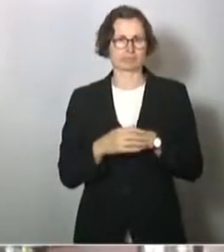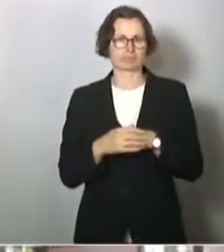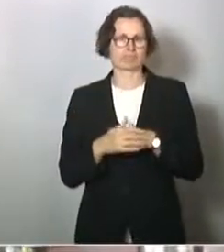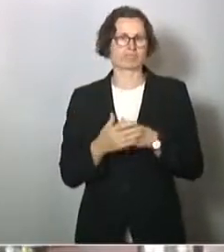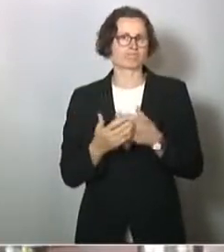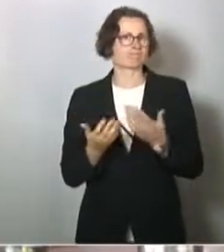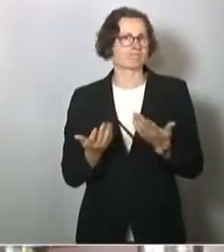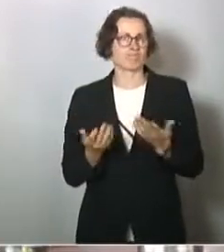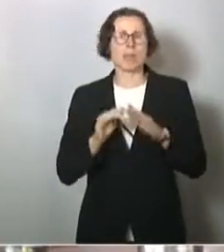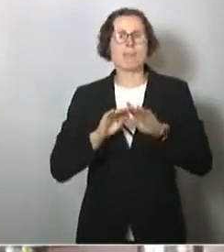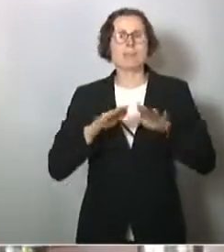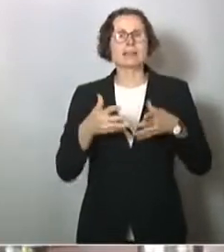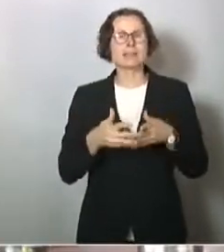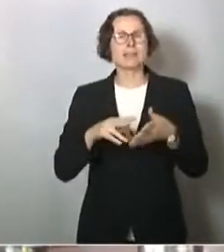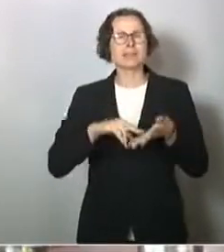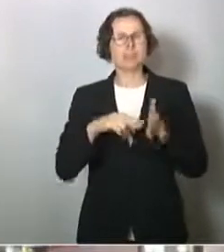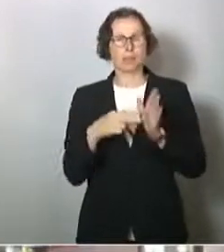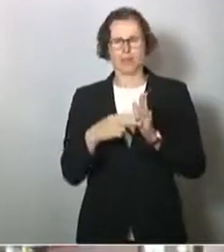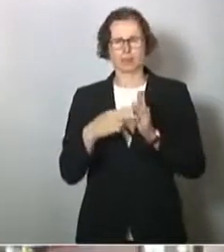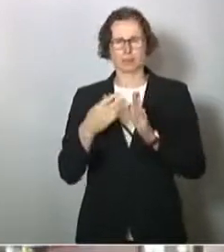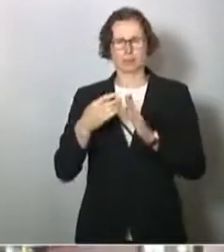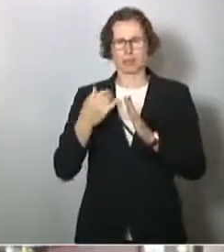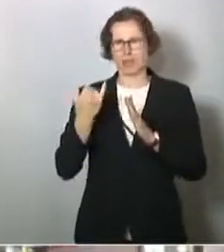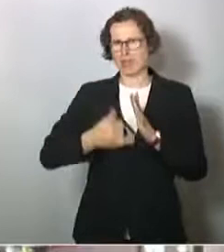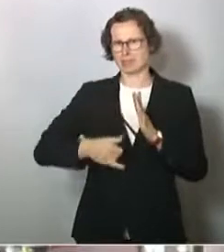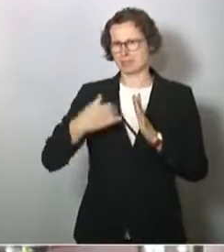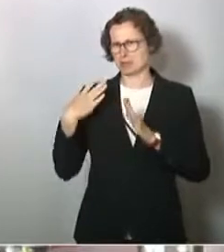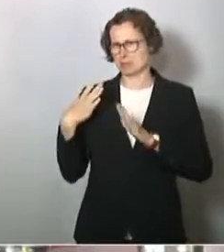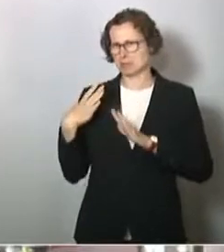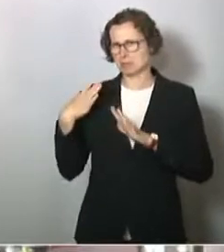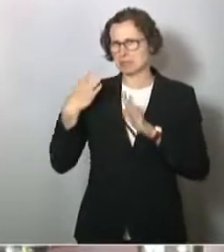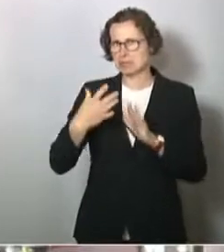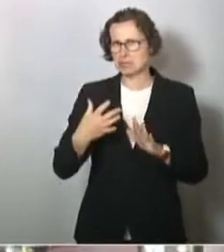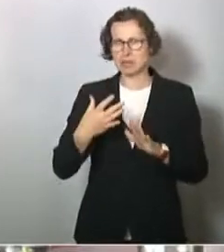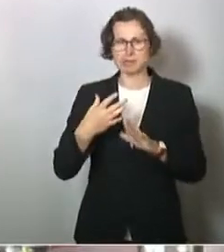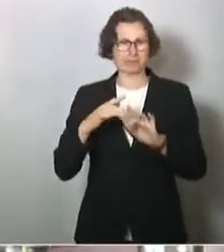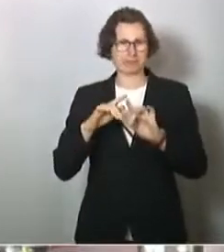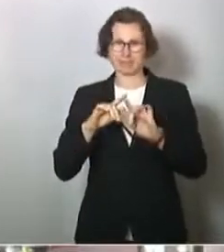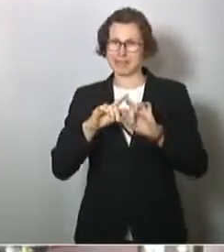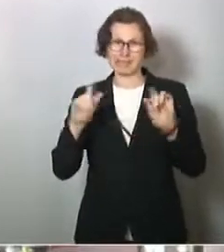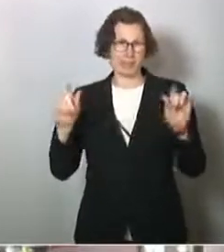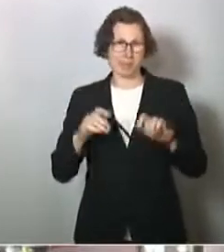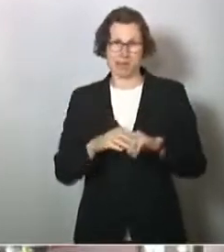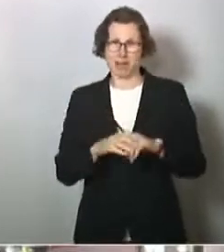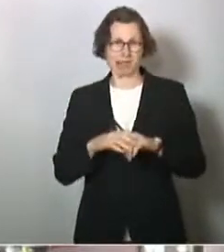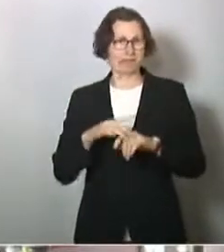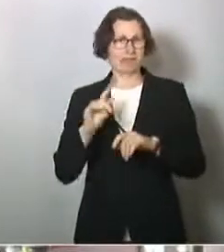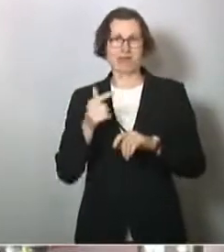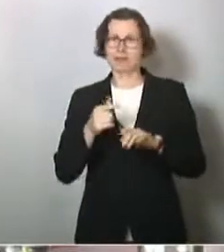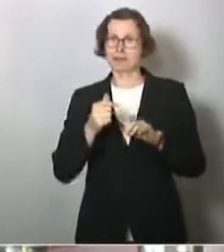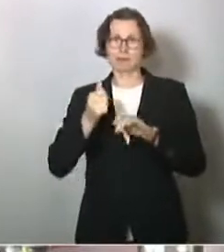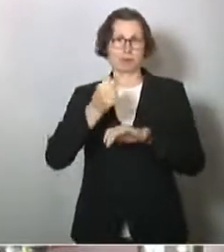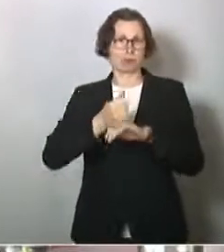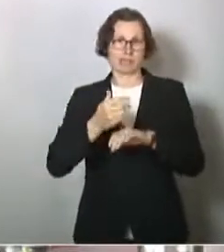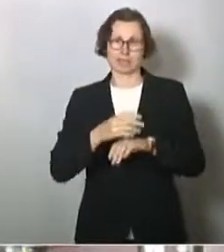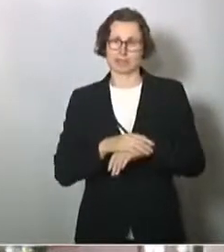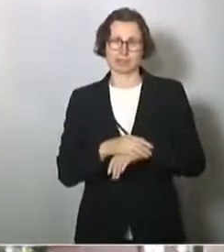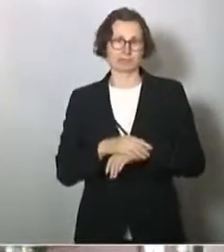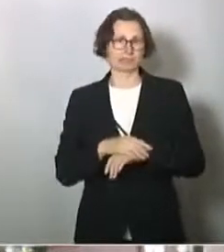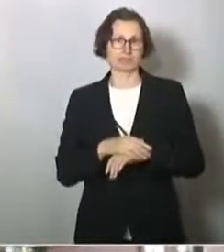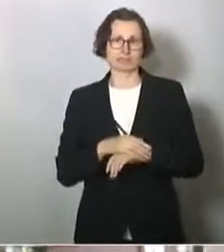Pandemievorbereitung war in den letzten zehn Jahren keine Priorität. Vielleicht hat es auch damit zu tun,